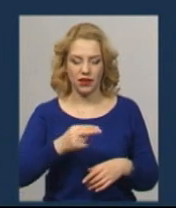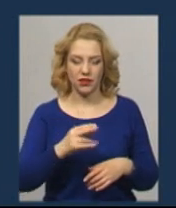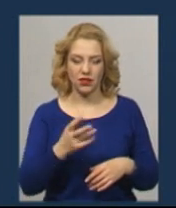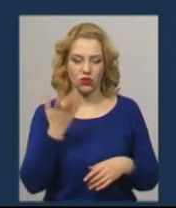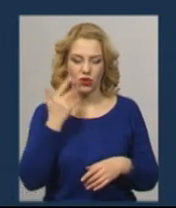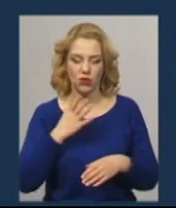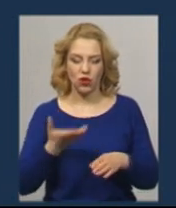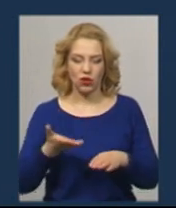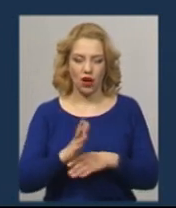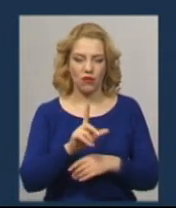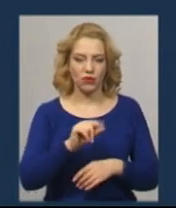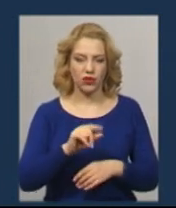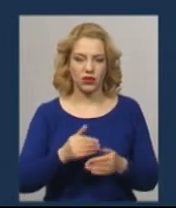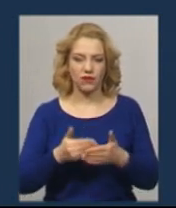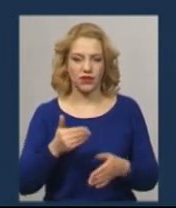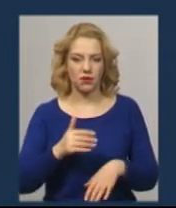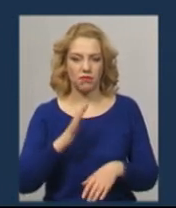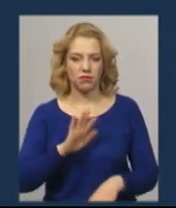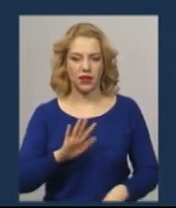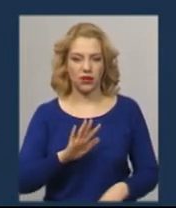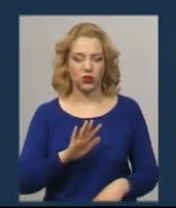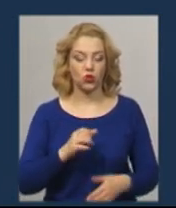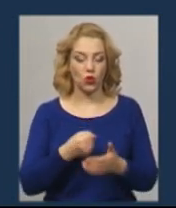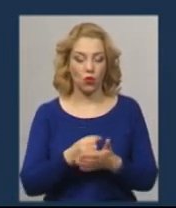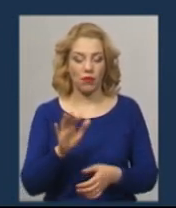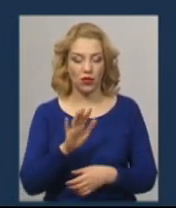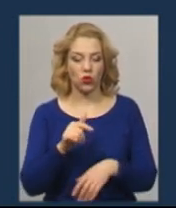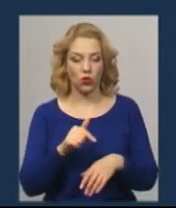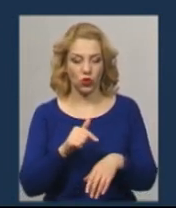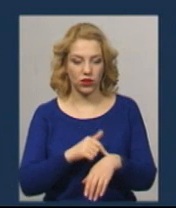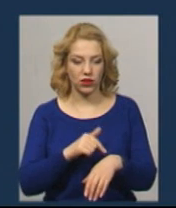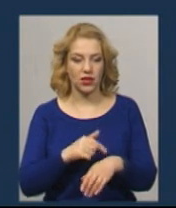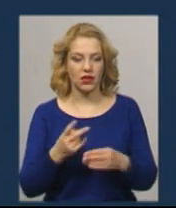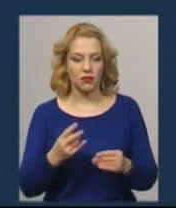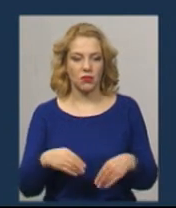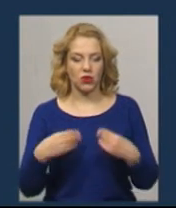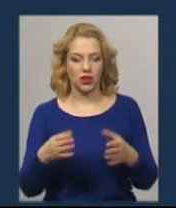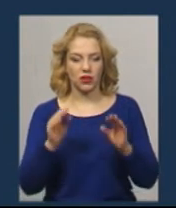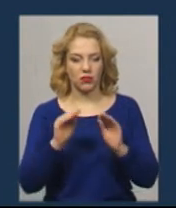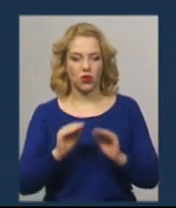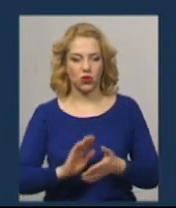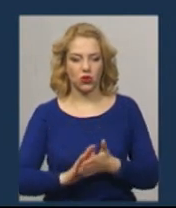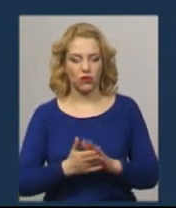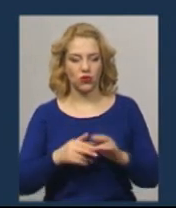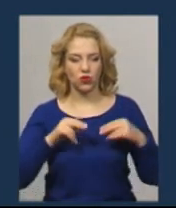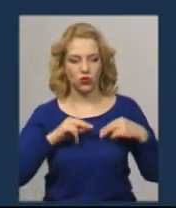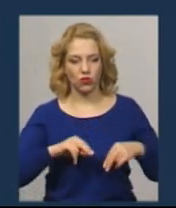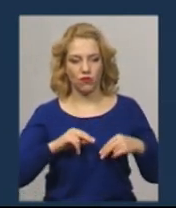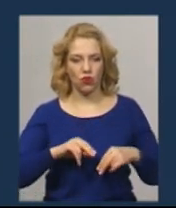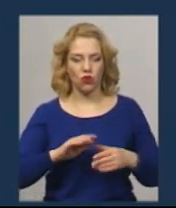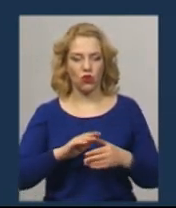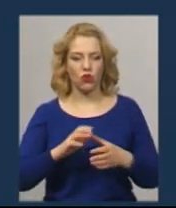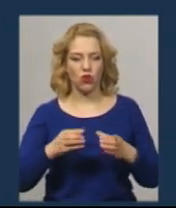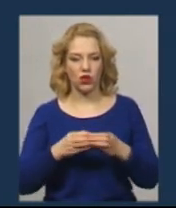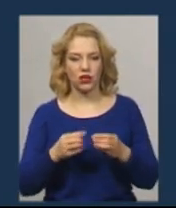понеділок потрібно було до п'ятої години подати протокол збори з трудового колективу. І в мене інші варіанти не було, як